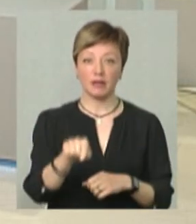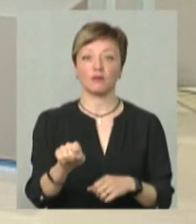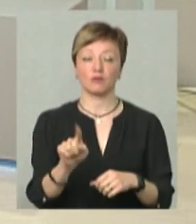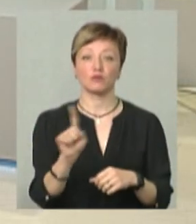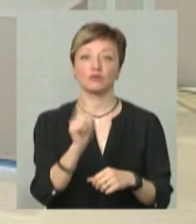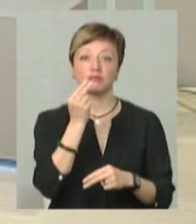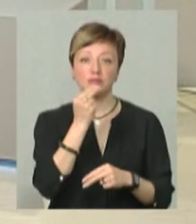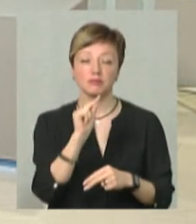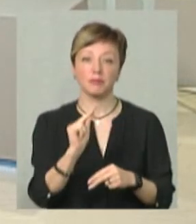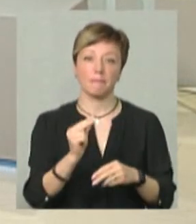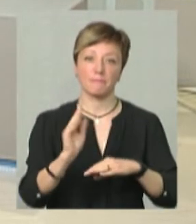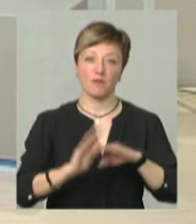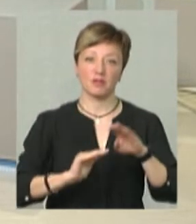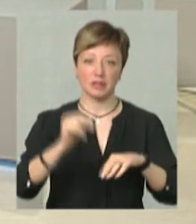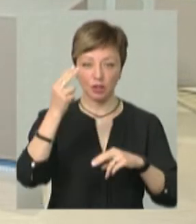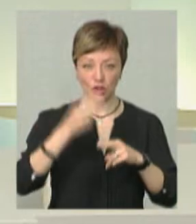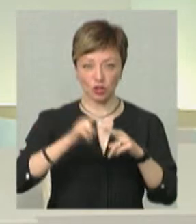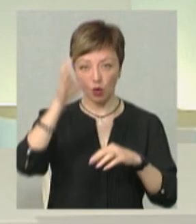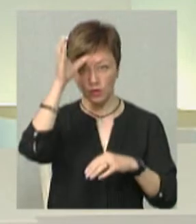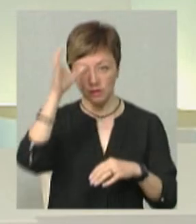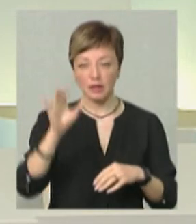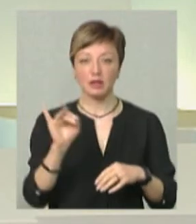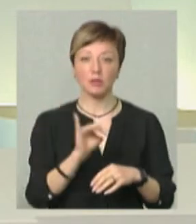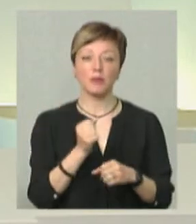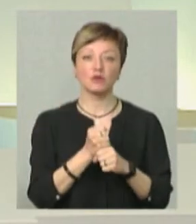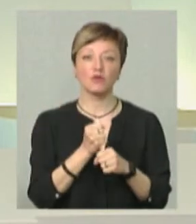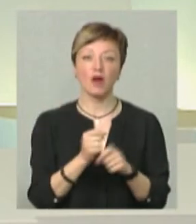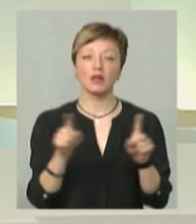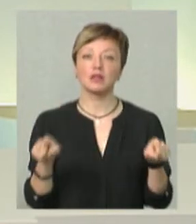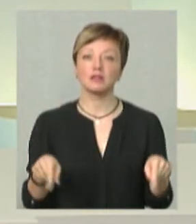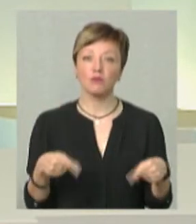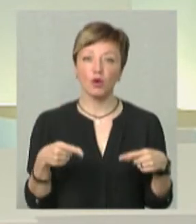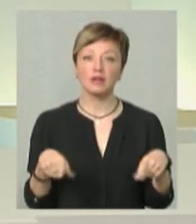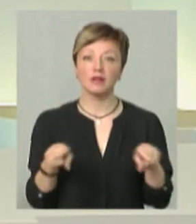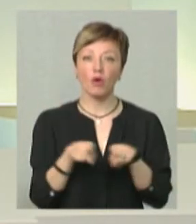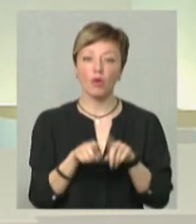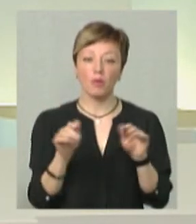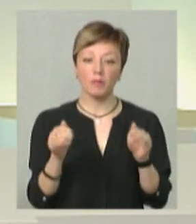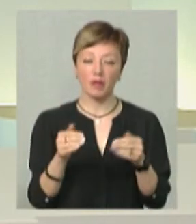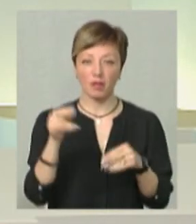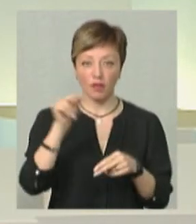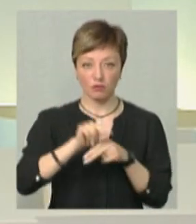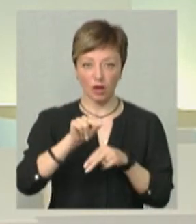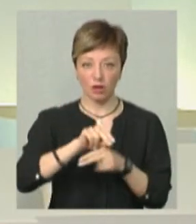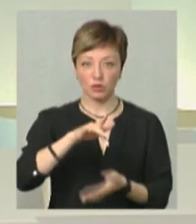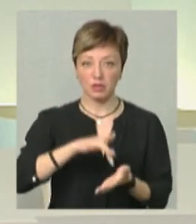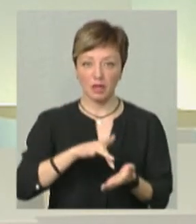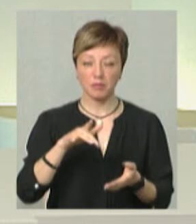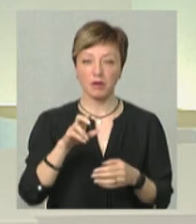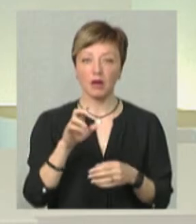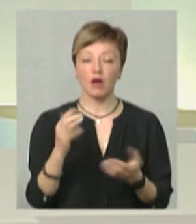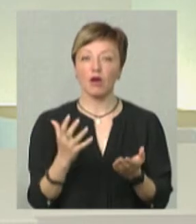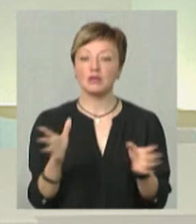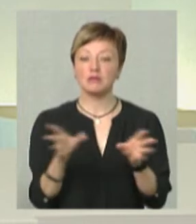кажучи, в чому перевага професійно-технічної освіти і над чим ми працювали? Це над створенням отакого невеличкого навчального центра, який би у